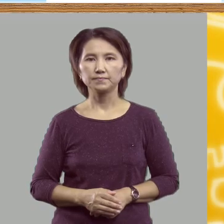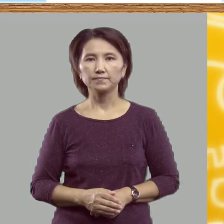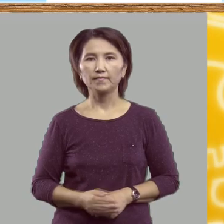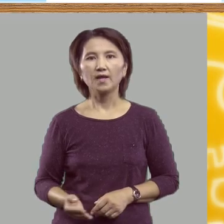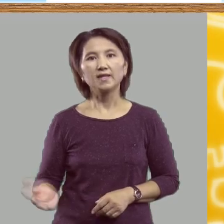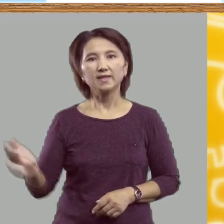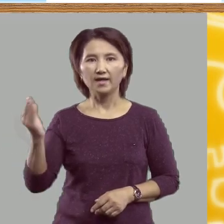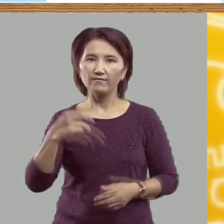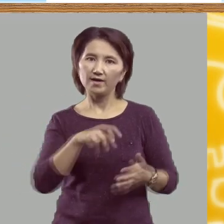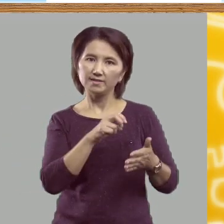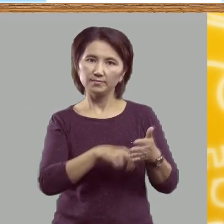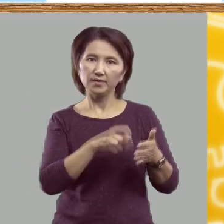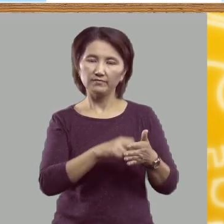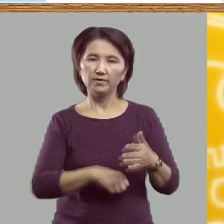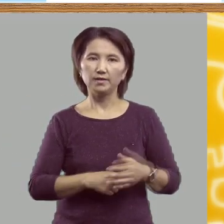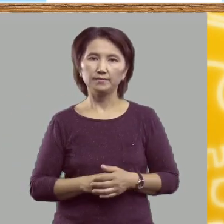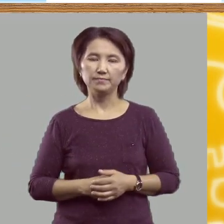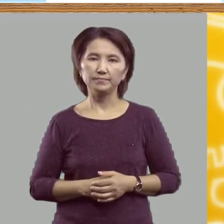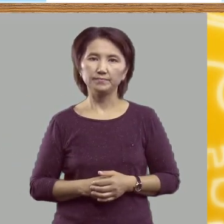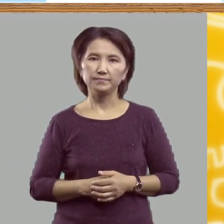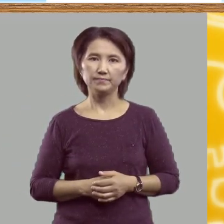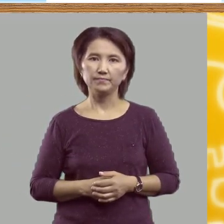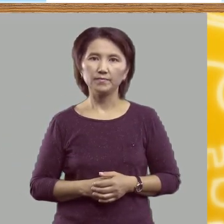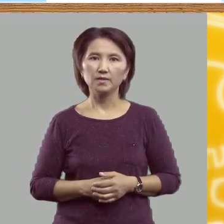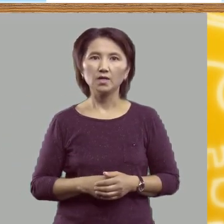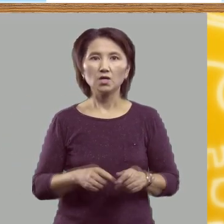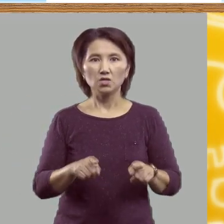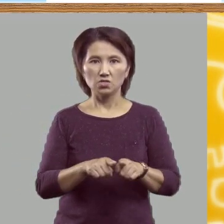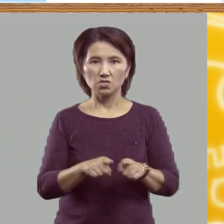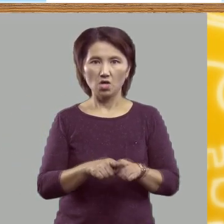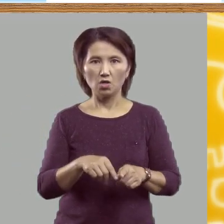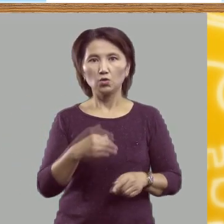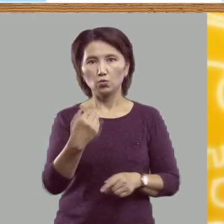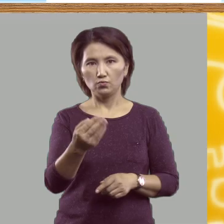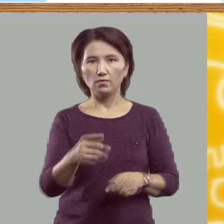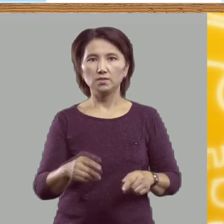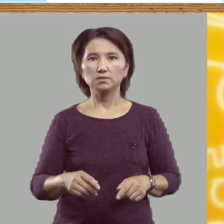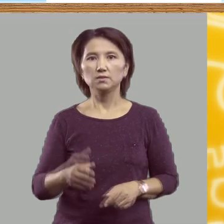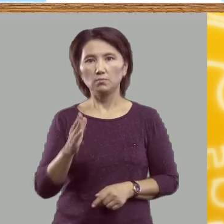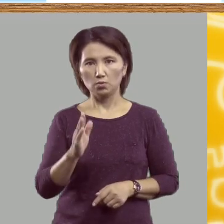Давайте проверим, так ли у вас получилось.